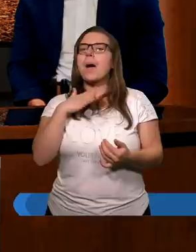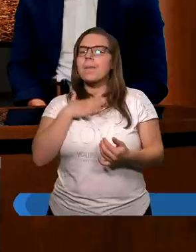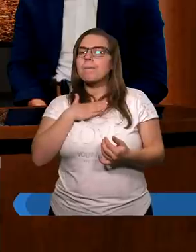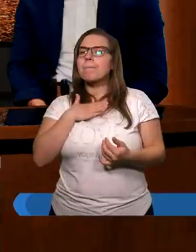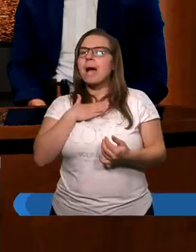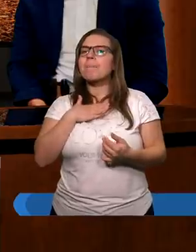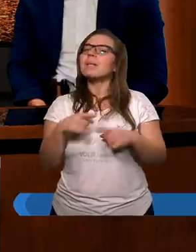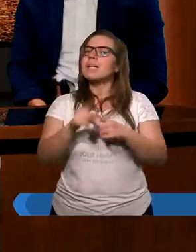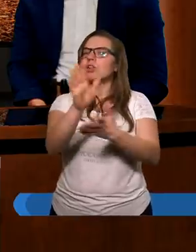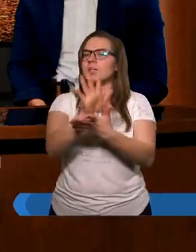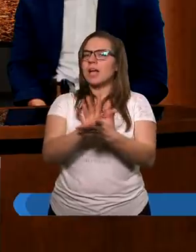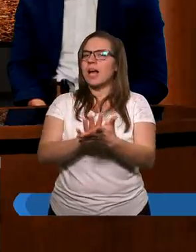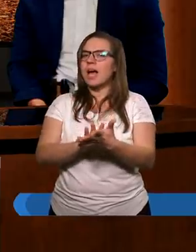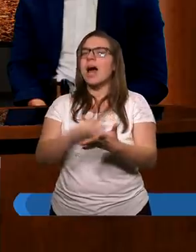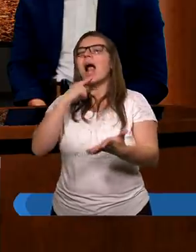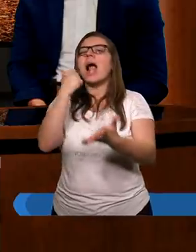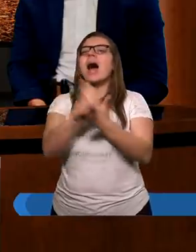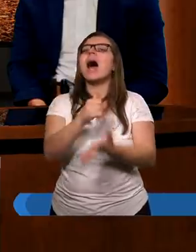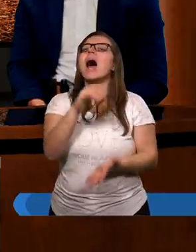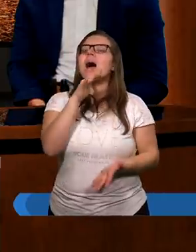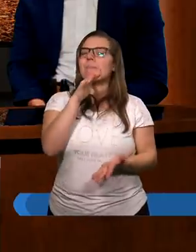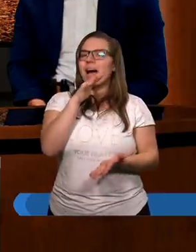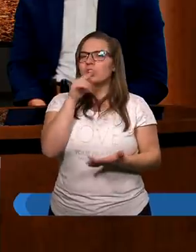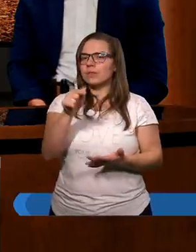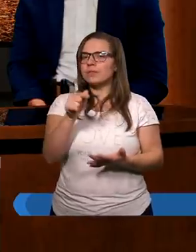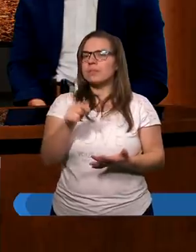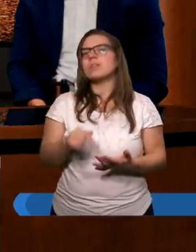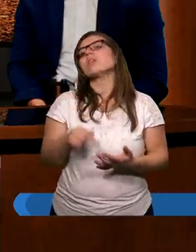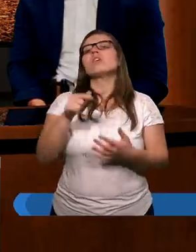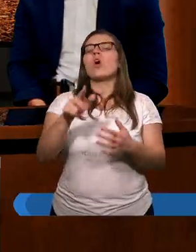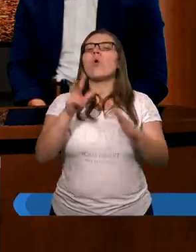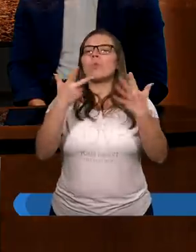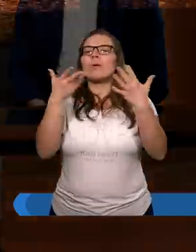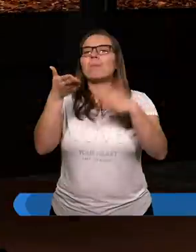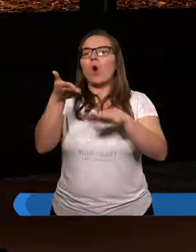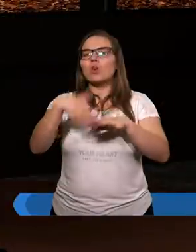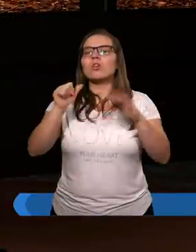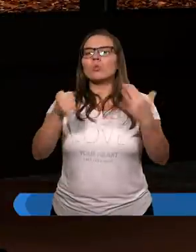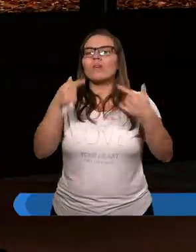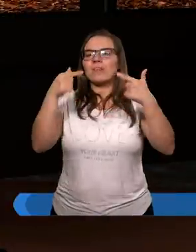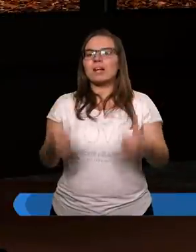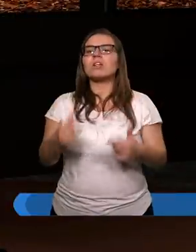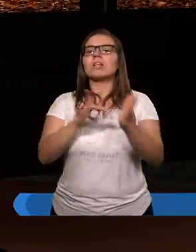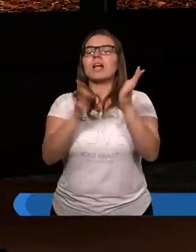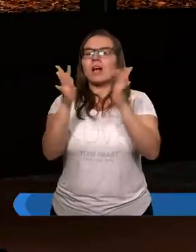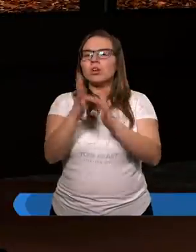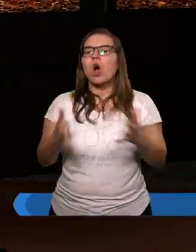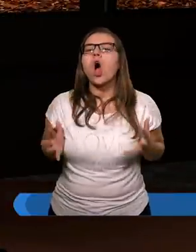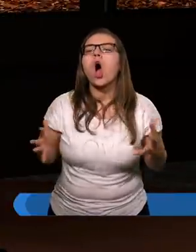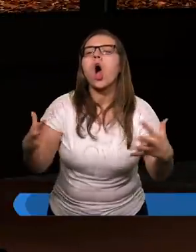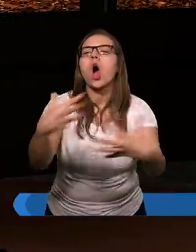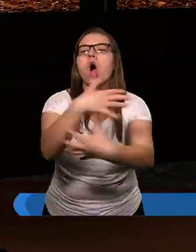tekst w liście do hebrajczyków w ósmym rozdziale, szóstym wierszu, że Jezus